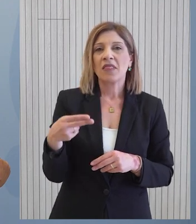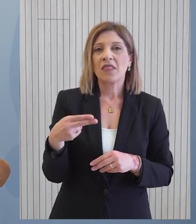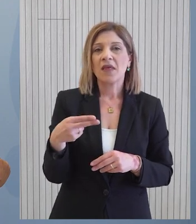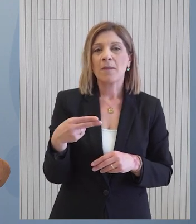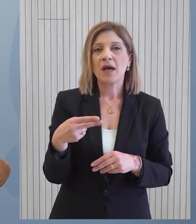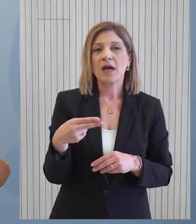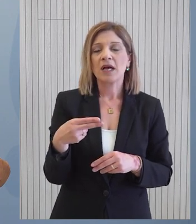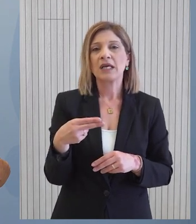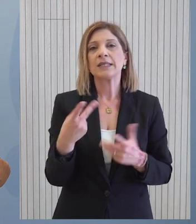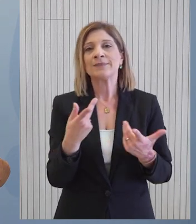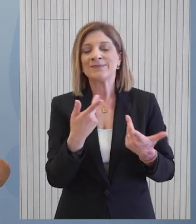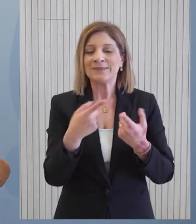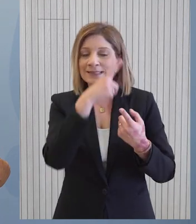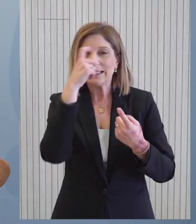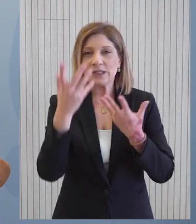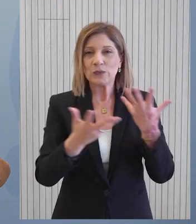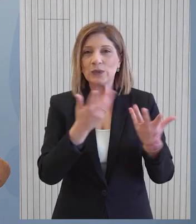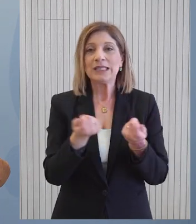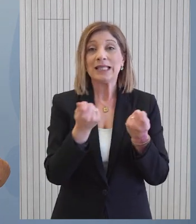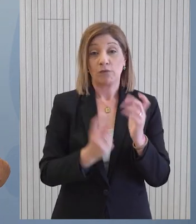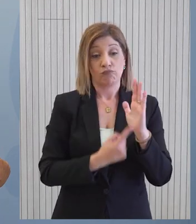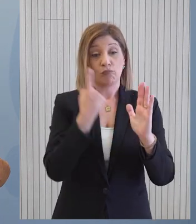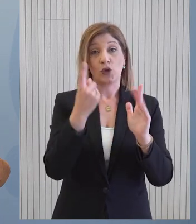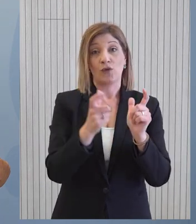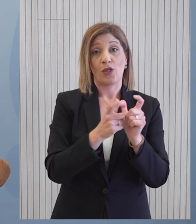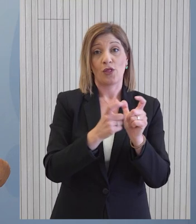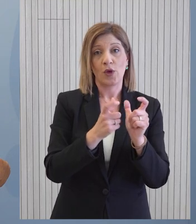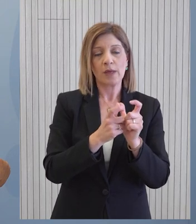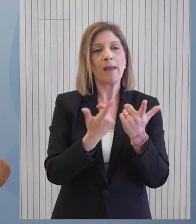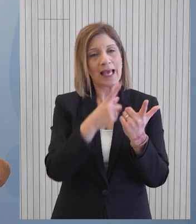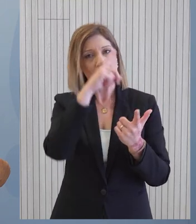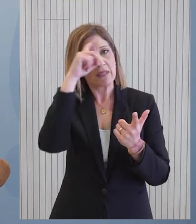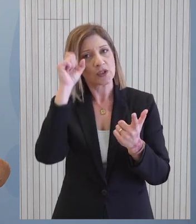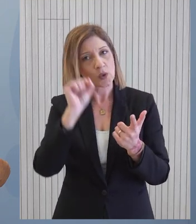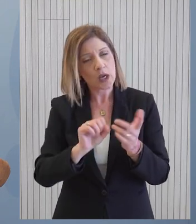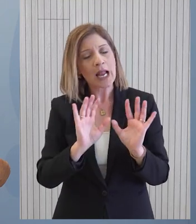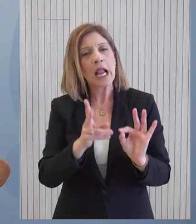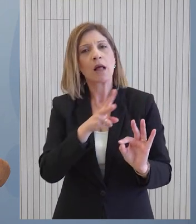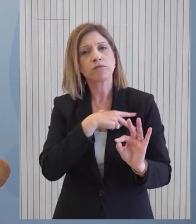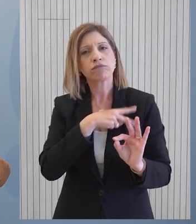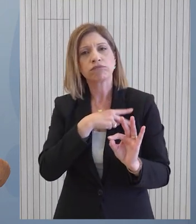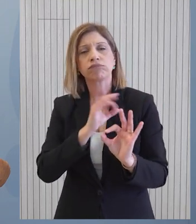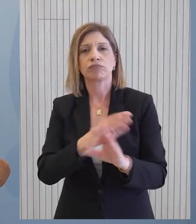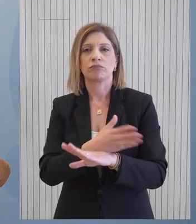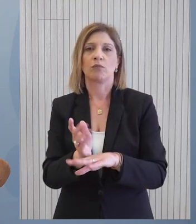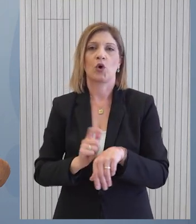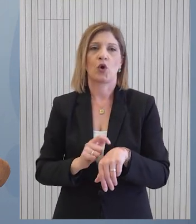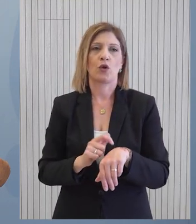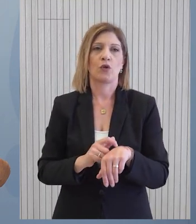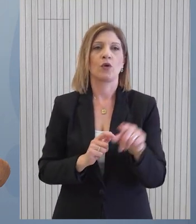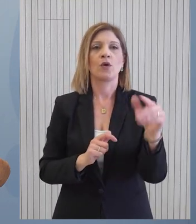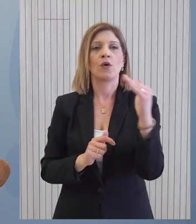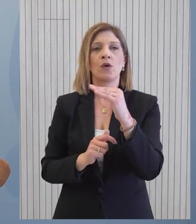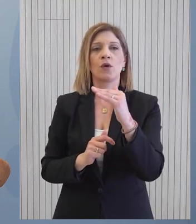πολυπλοκότητα που έχει για να εφαρμοστεί πρώτη φορά στην Κύπρο. κάποιες προκλήσεις αλλά τηρούνται κανονικά τα χρονοδιάγραμμα. Σας